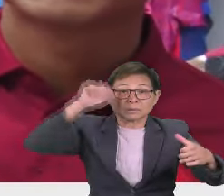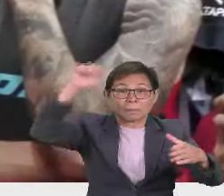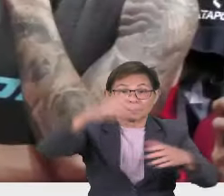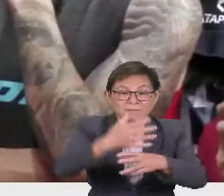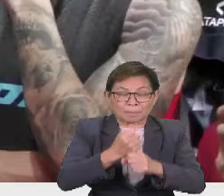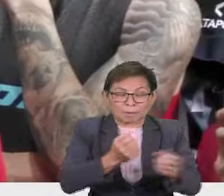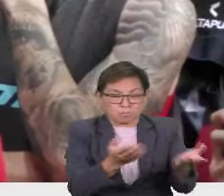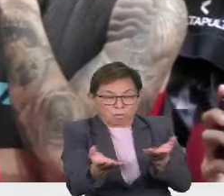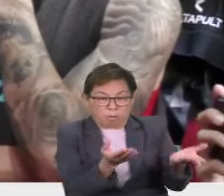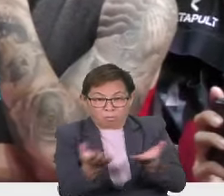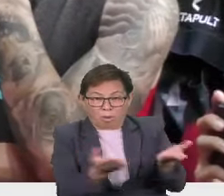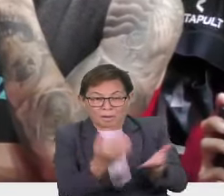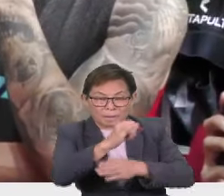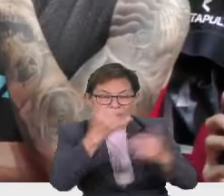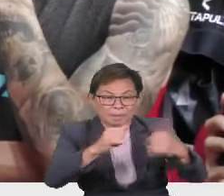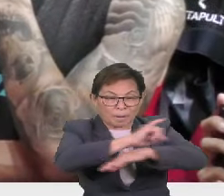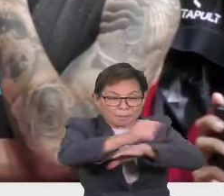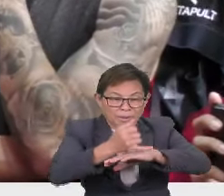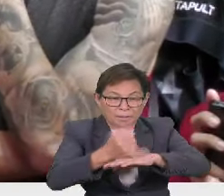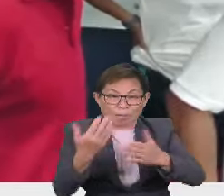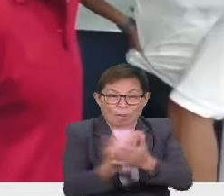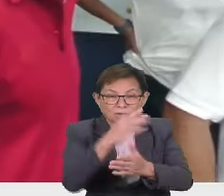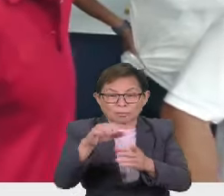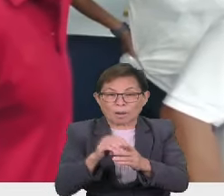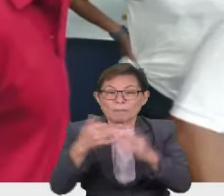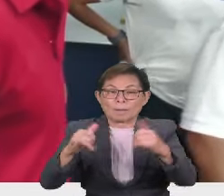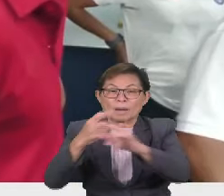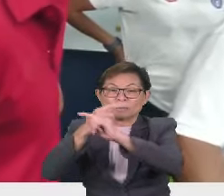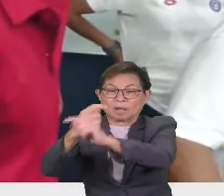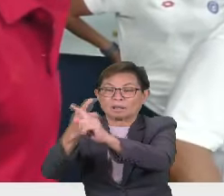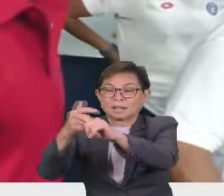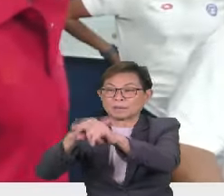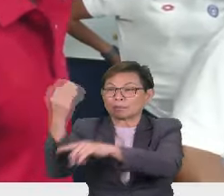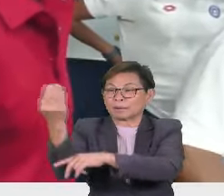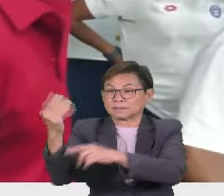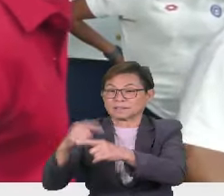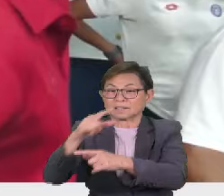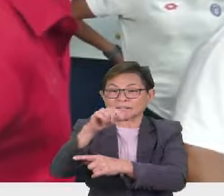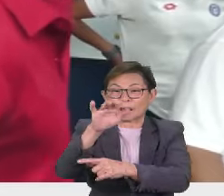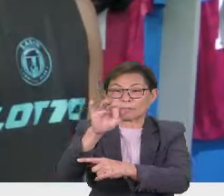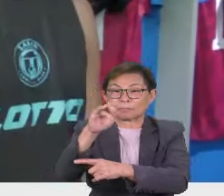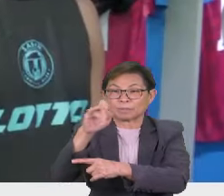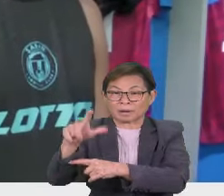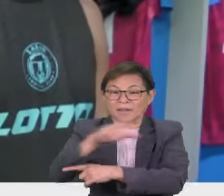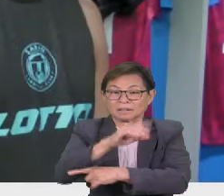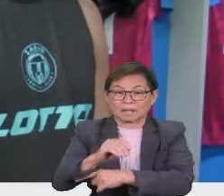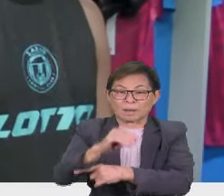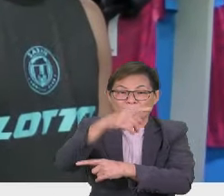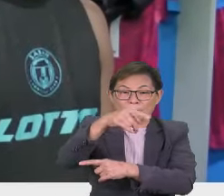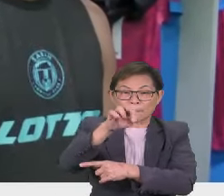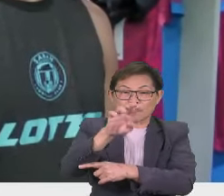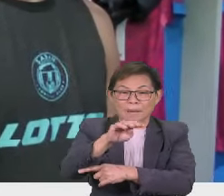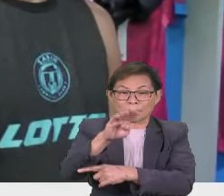mendapatkan khidmat beberapa import baharu termasuk pemain pertahanan dari Brazil, Gabriel Perez dan Telmo